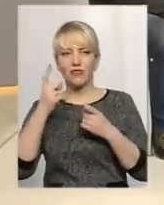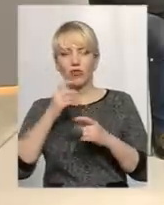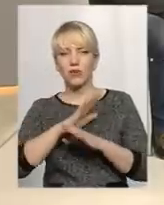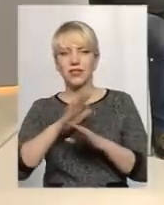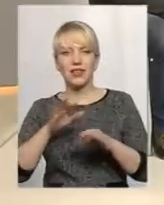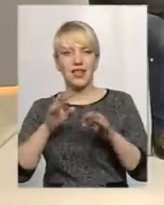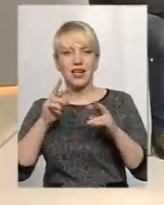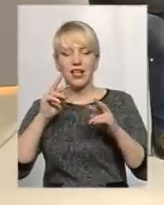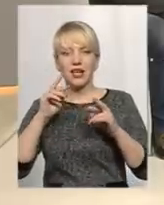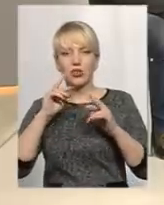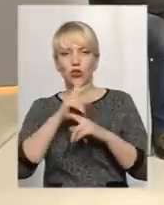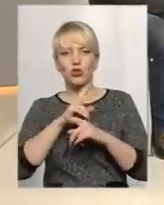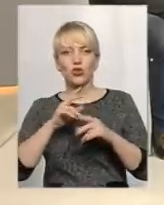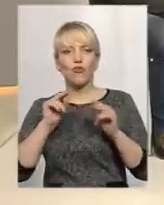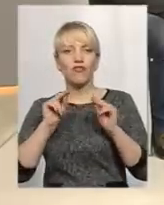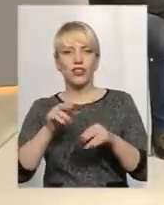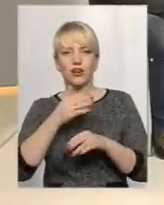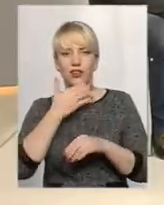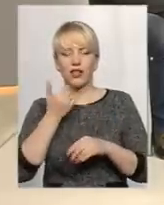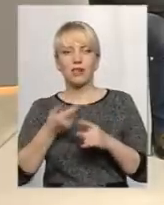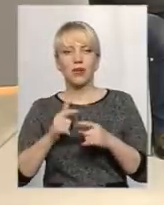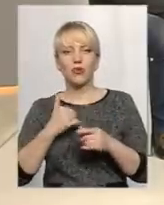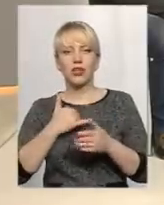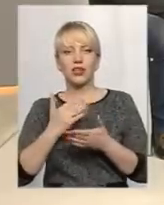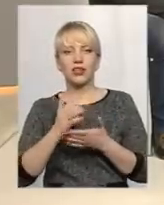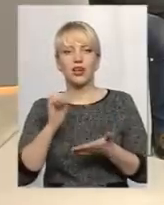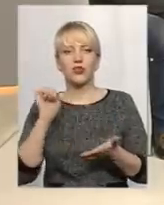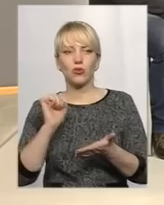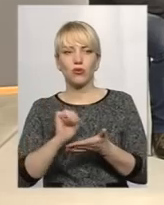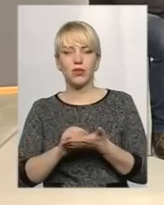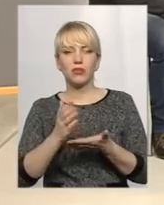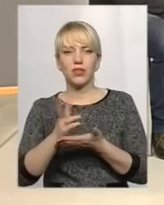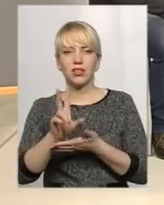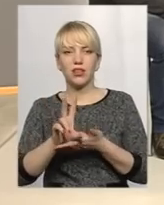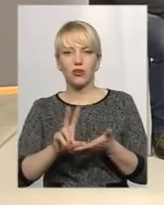недостовірна. Бо є офіційний документ, який, от у мене копія, я завігнув на це, як має бути.